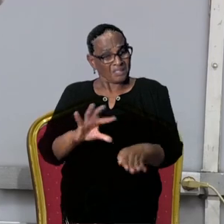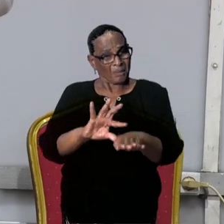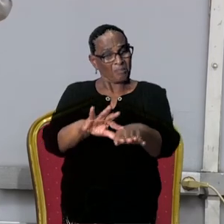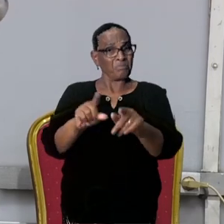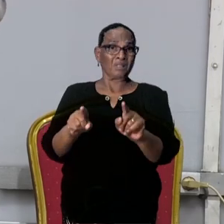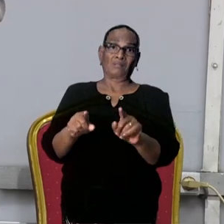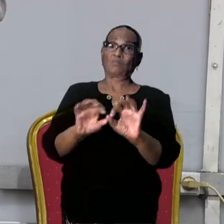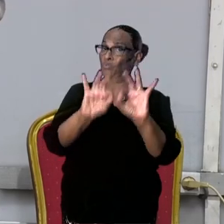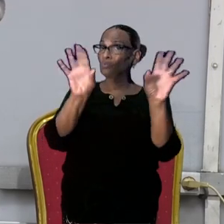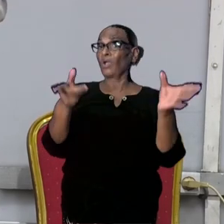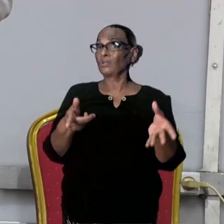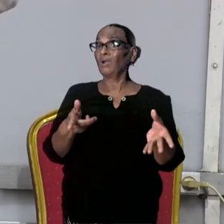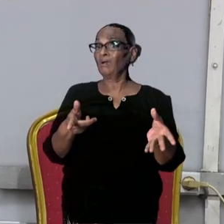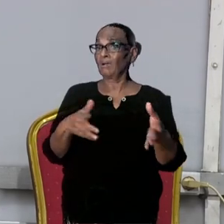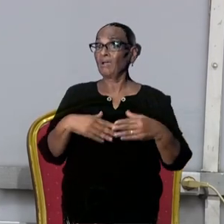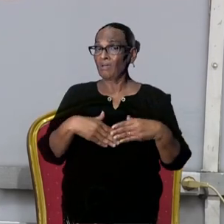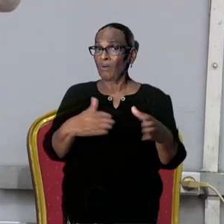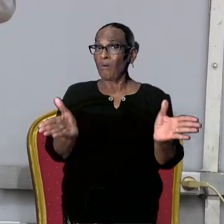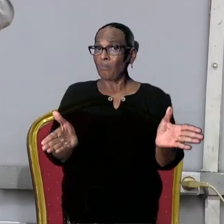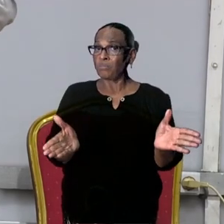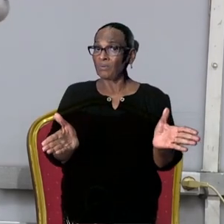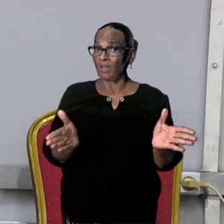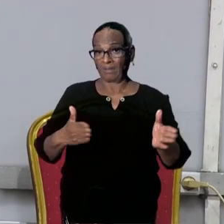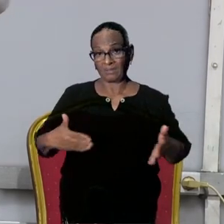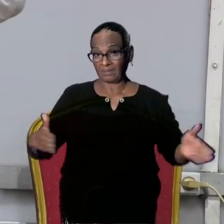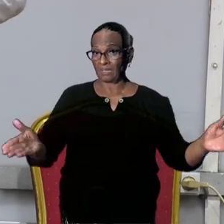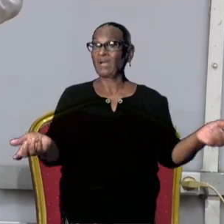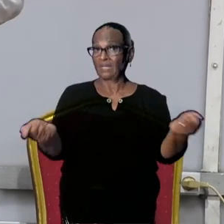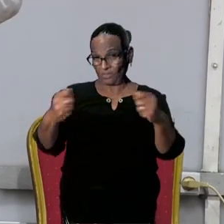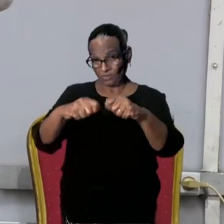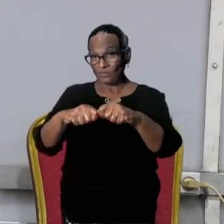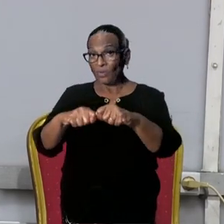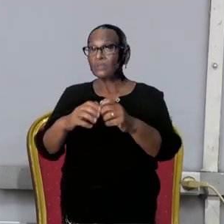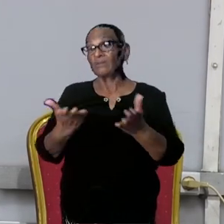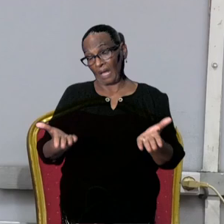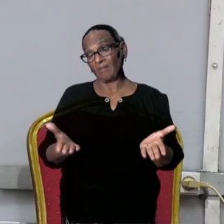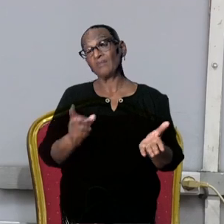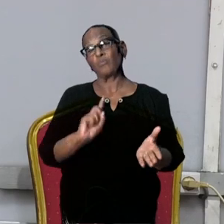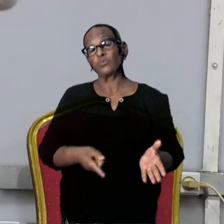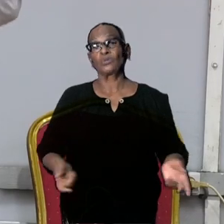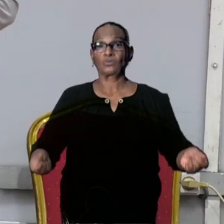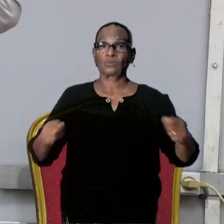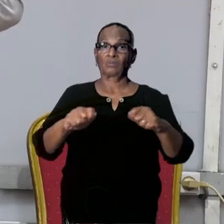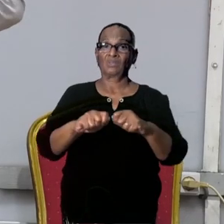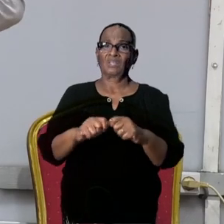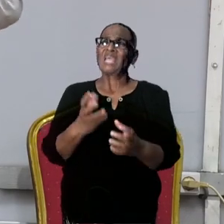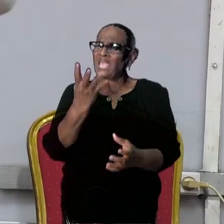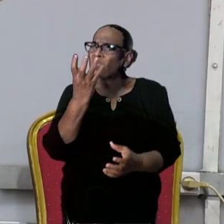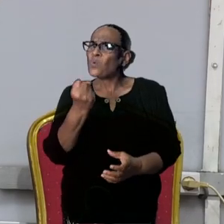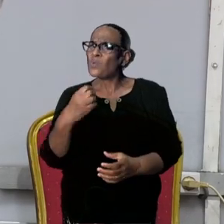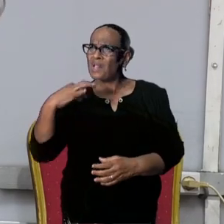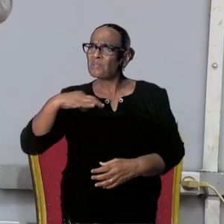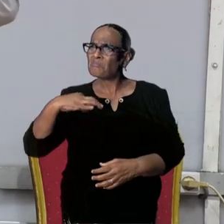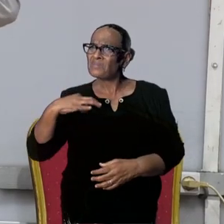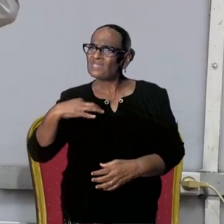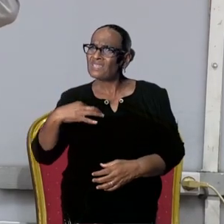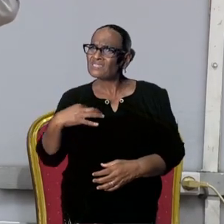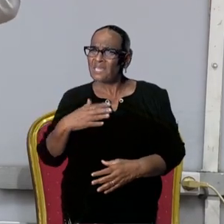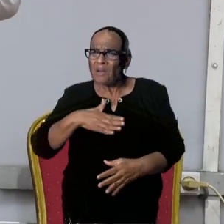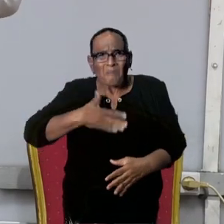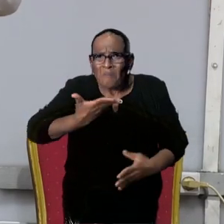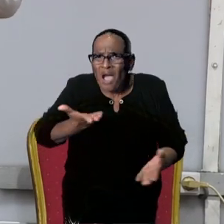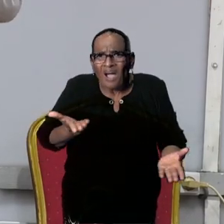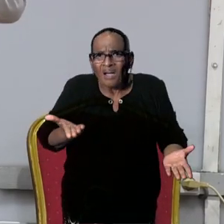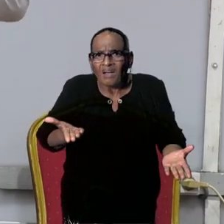Maar dan moet dat wel duidelijk gezegd worden. Als men zegt de grenzen zijn gesloten, dan zijn ze gesloten. Het beeld dat u net heeft geschetst minister, is dat er een gedoogd beleid